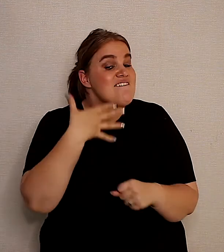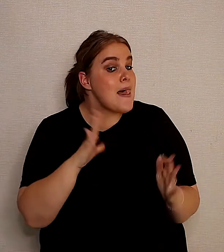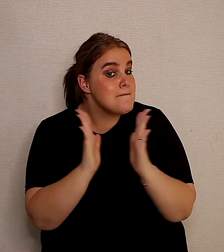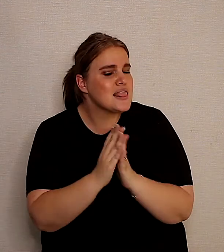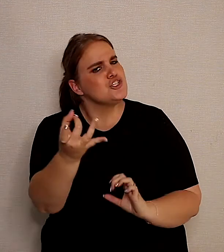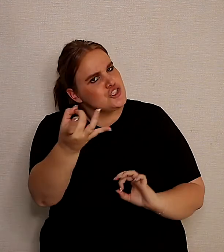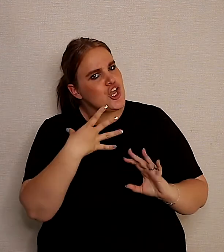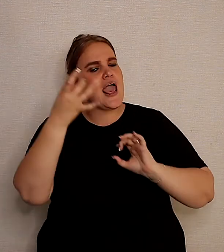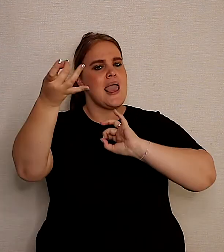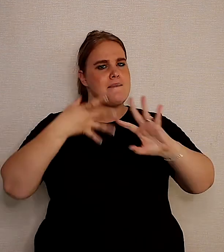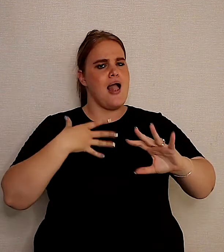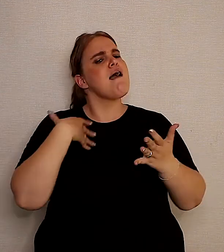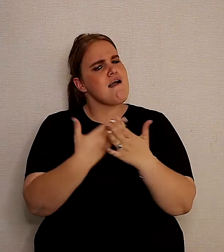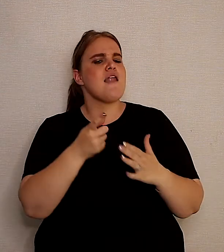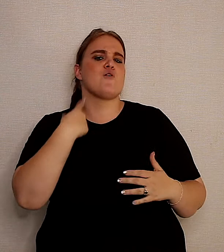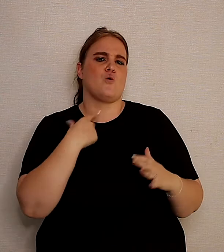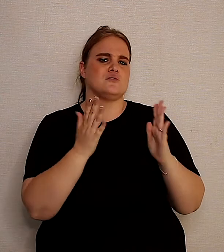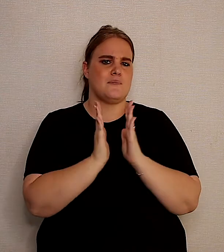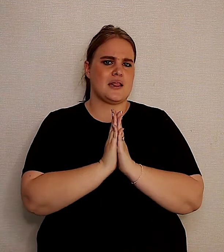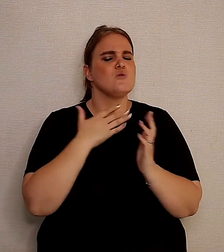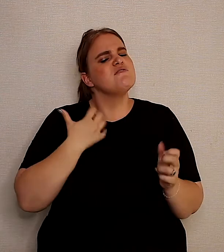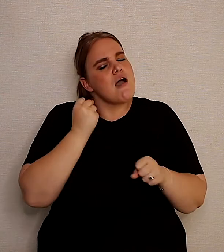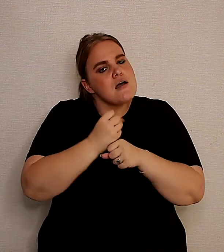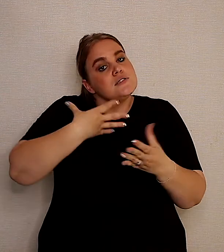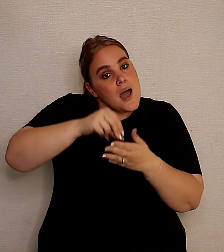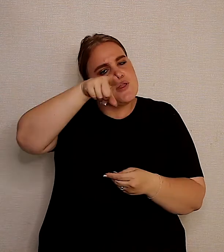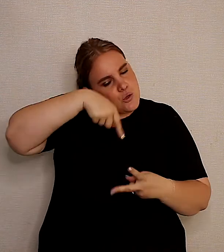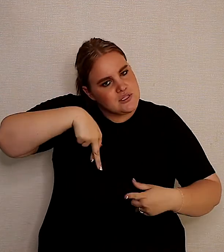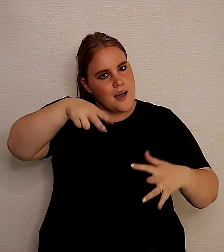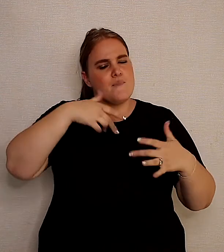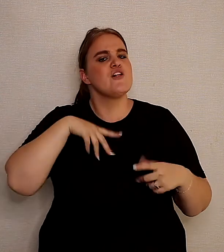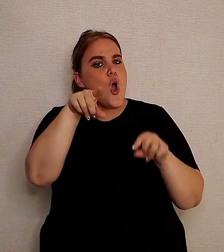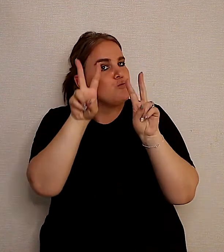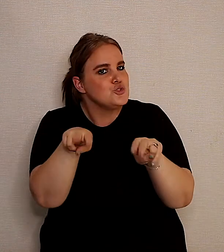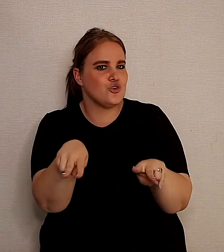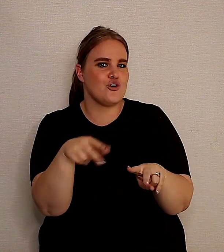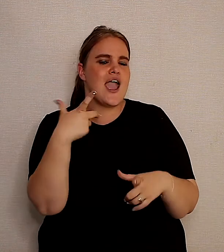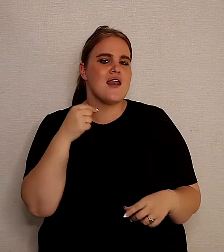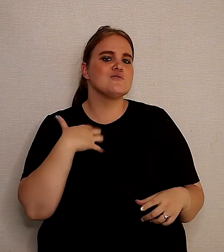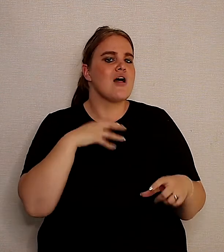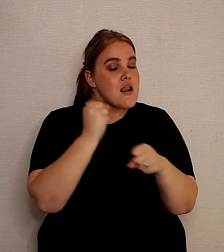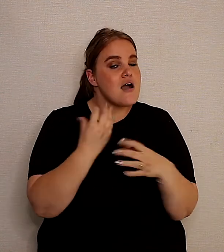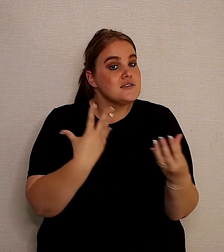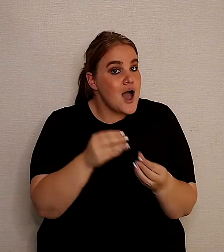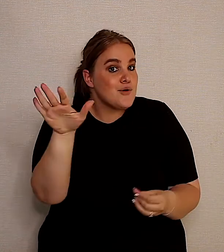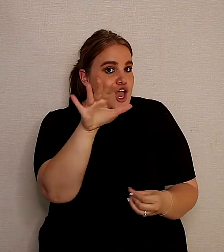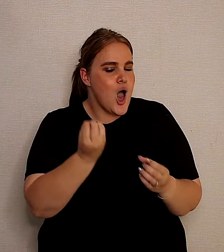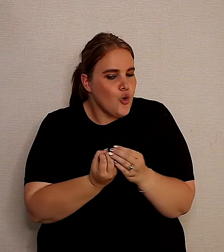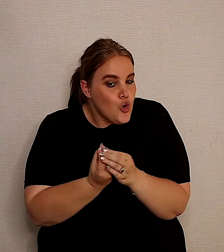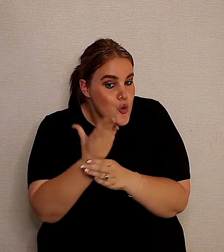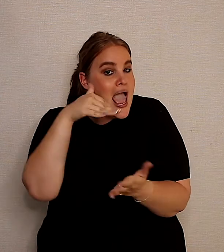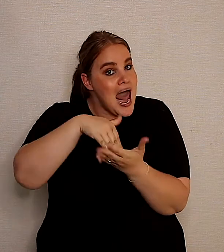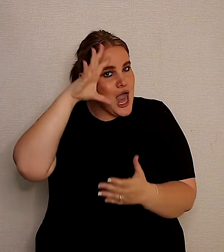gebed nodig het, stuur vir ons een e-post, of skakel ons, ons wil graag op pad saam met jou stap, ons wil jou besoek, en ons wil graag saam met jylle